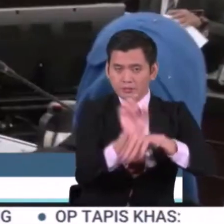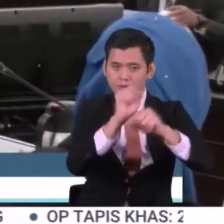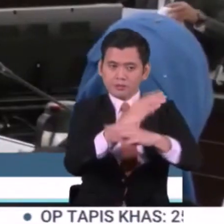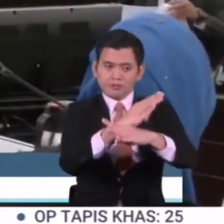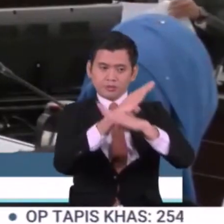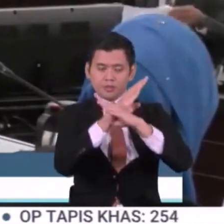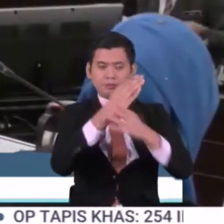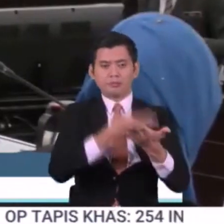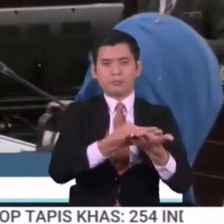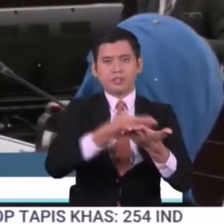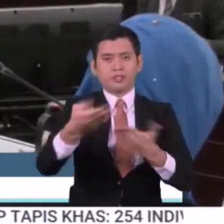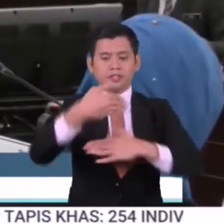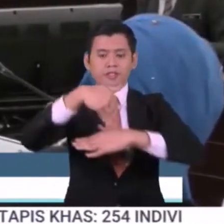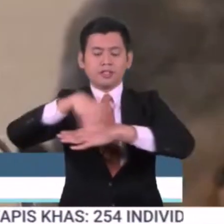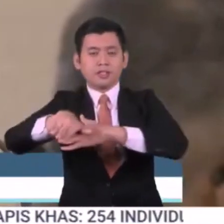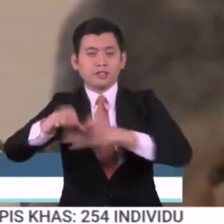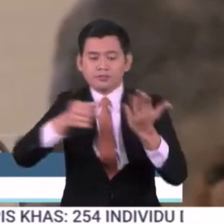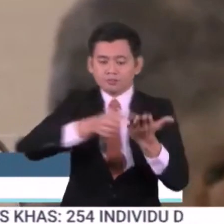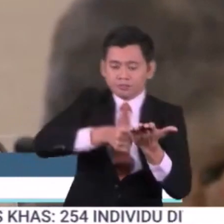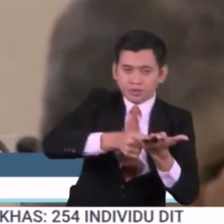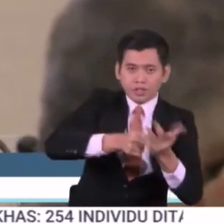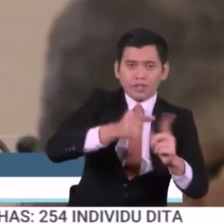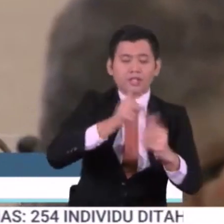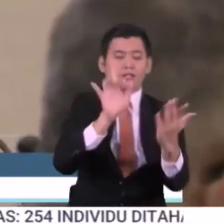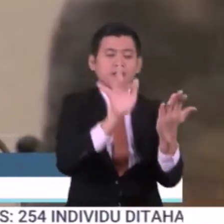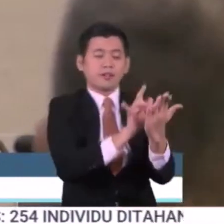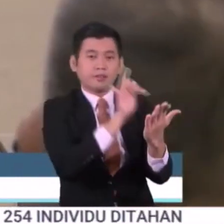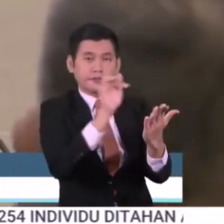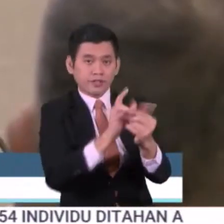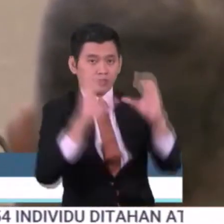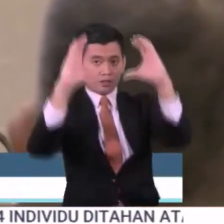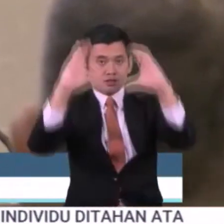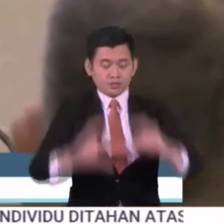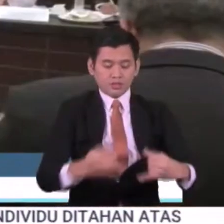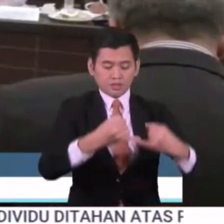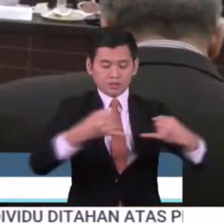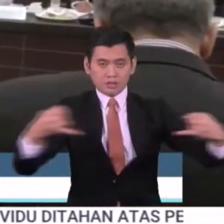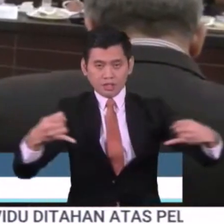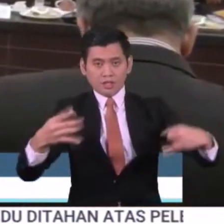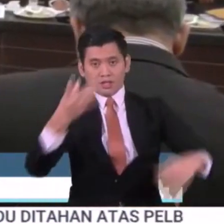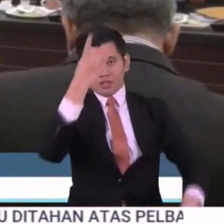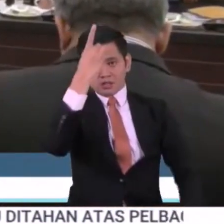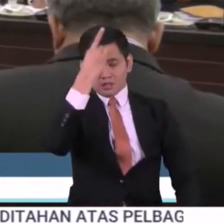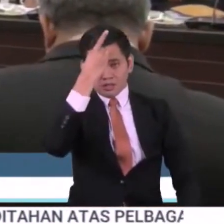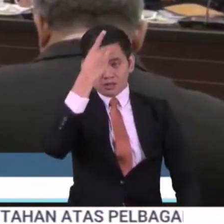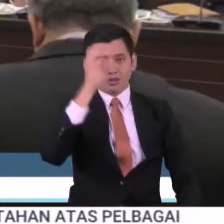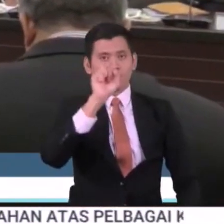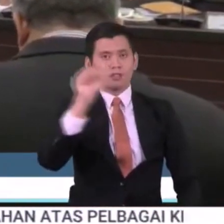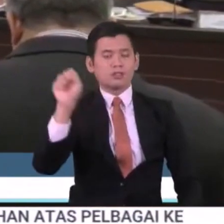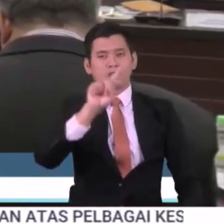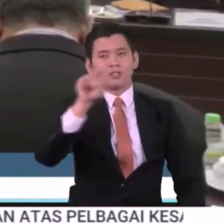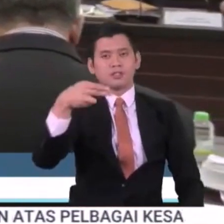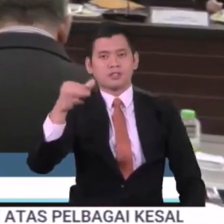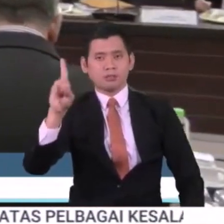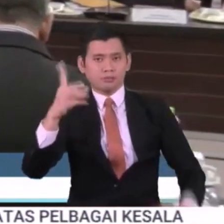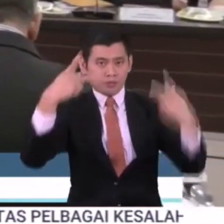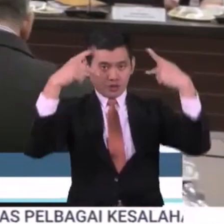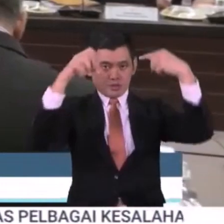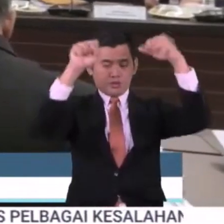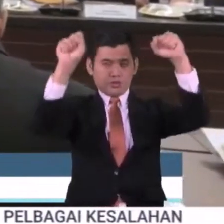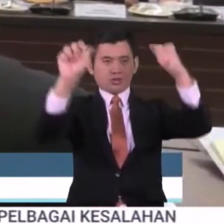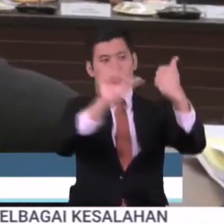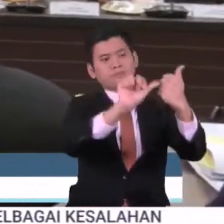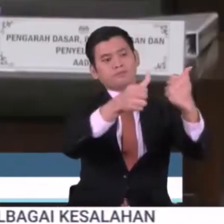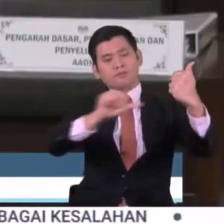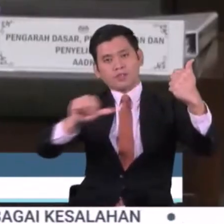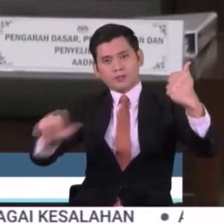mempantras pembelian dan penghantaran dadah menerusi aplikasi dalam talian. Datuk Suri Dr. Ahmad Zahid yang juga pengurusi jawatan kuasa Kabinet